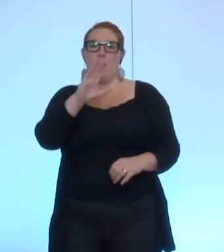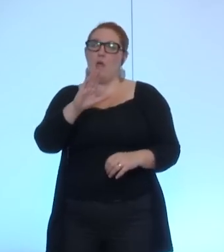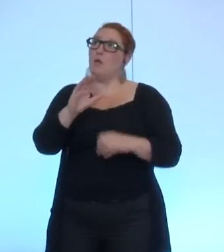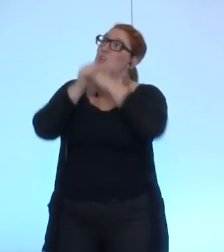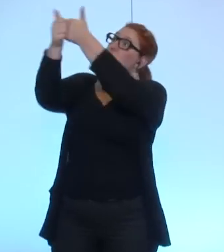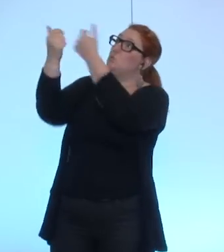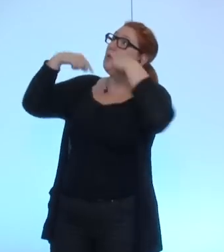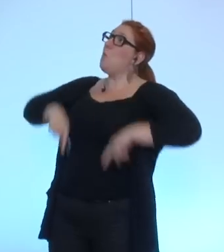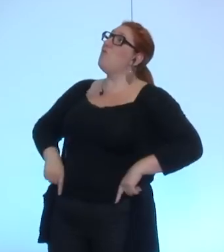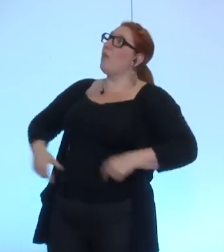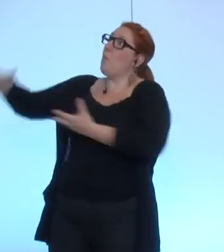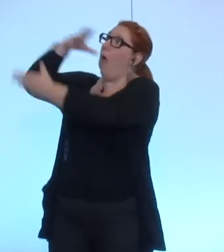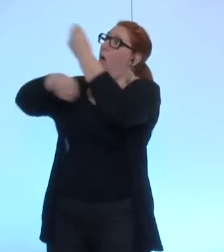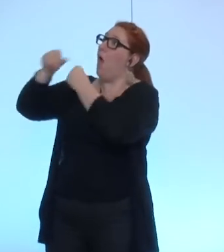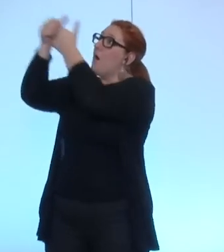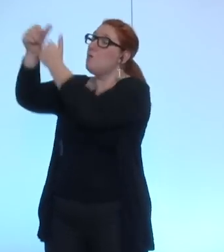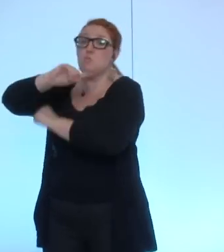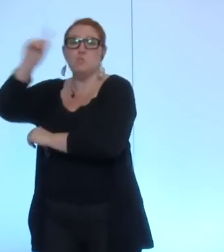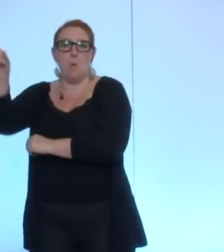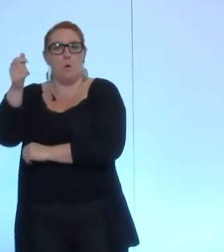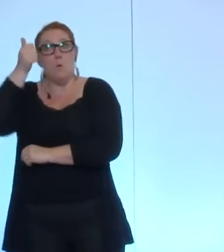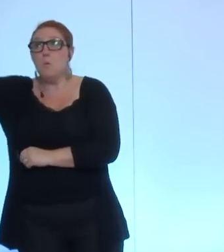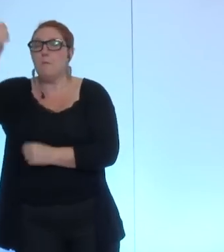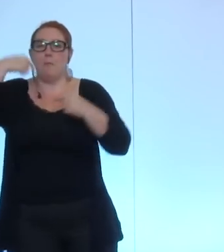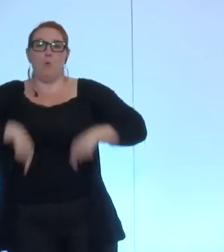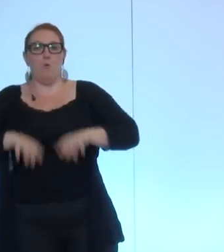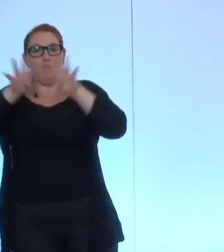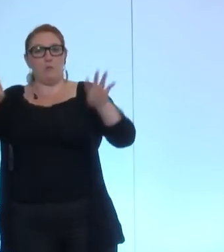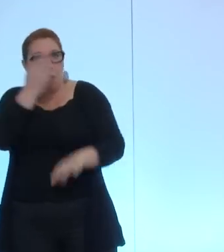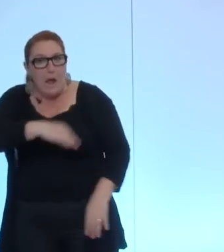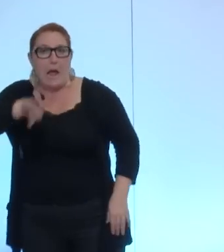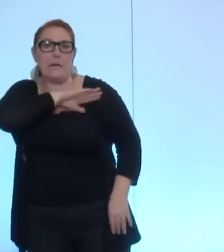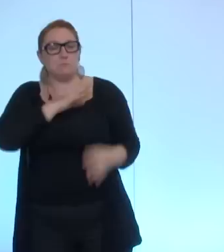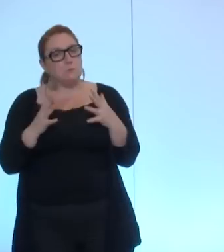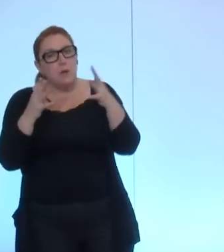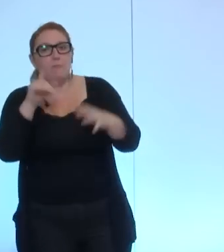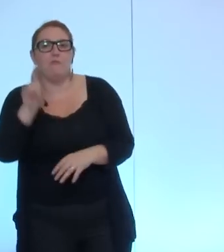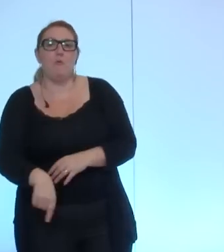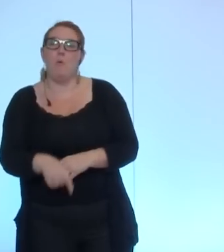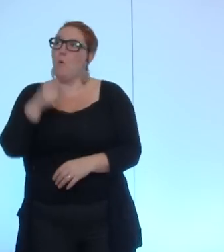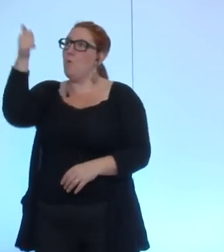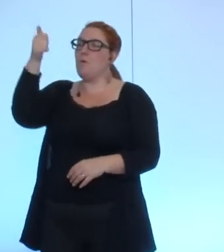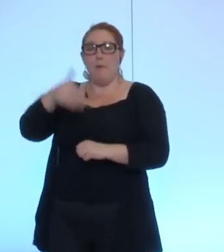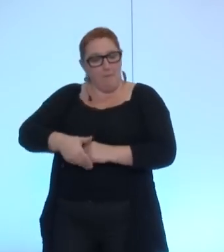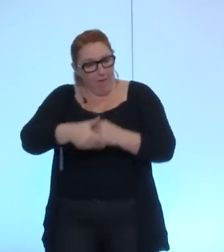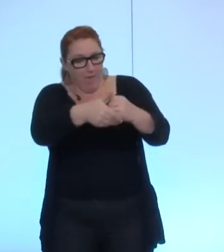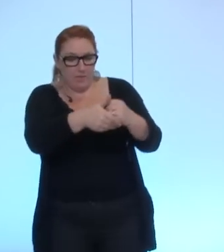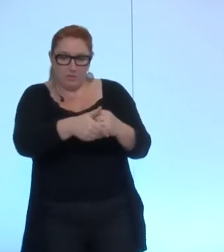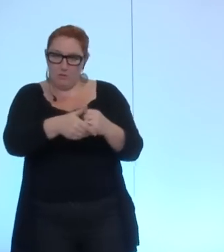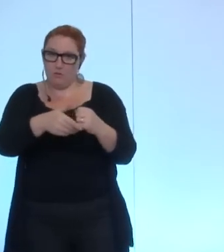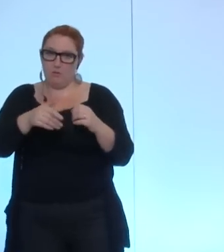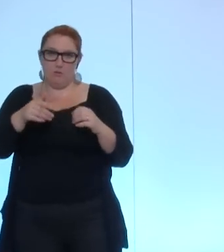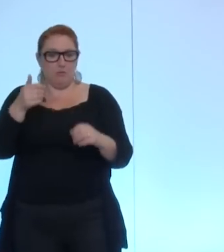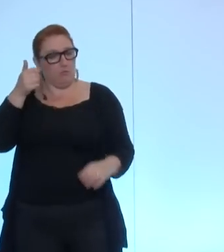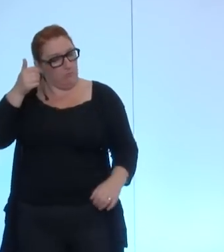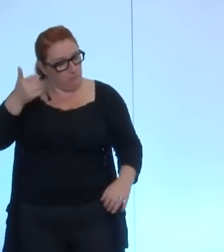gouvernement de prendre ses vraies responsabilités il doit assortir son aide d'un engagement ferme aussi bien